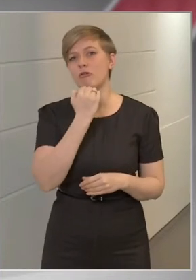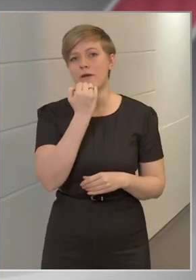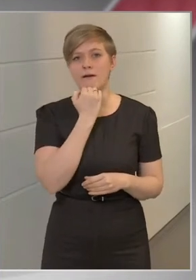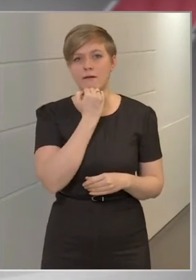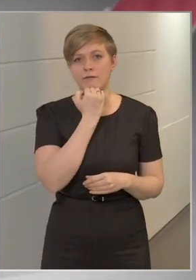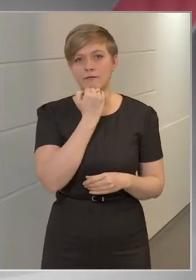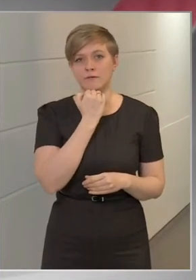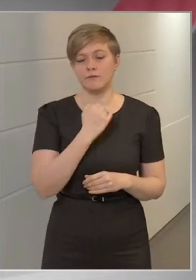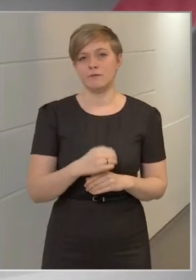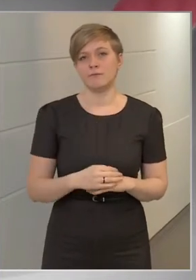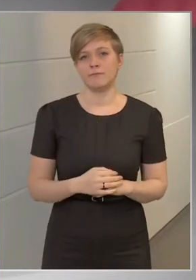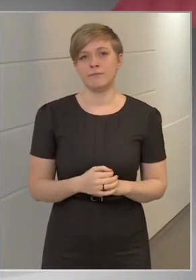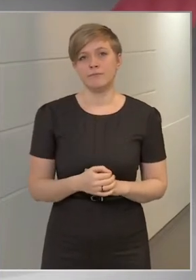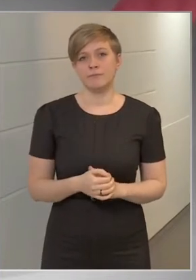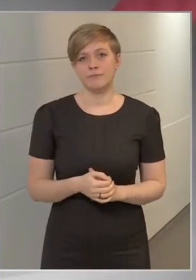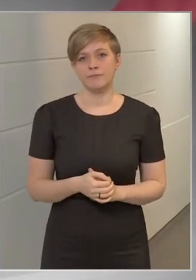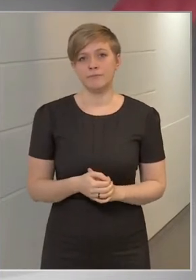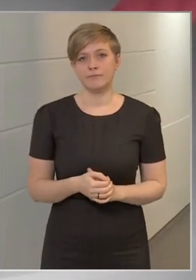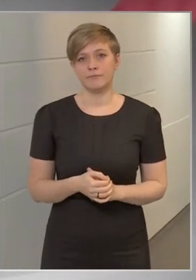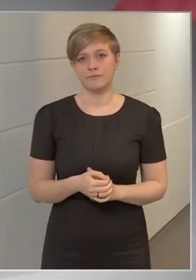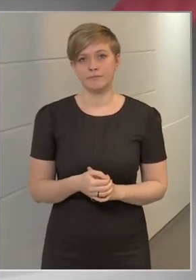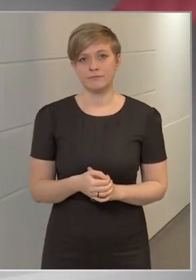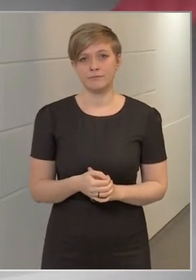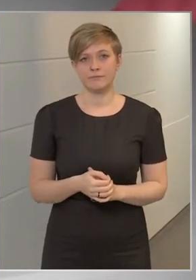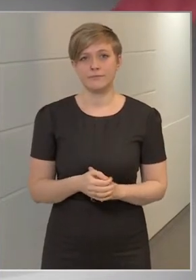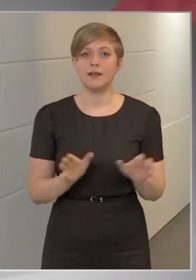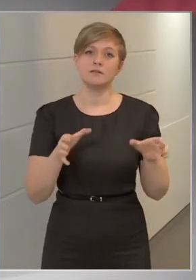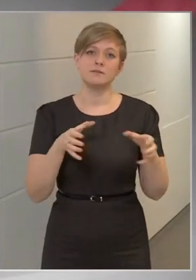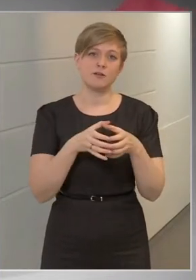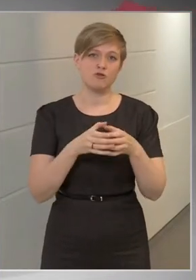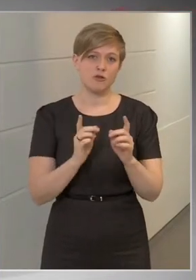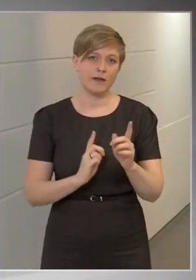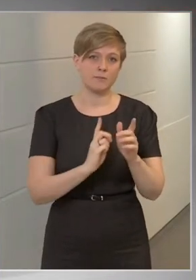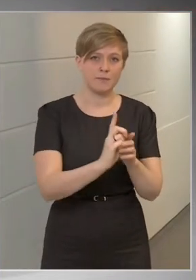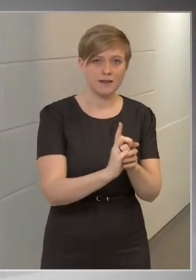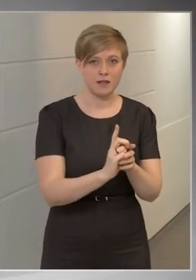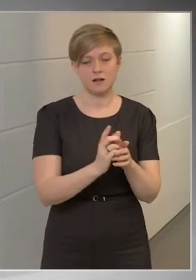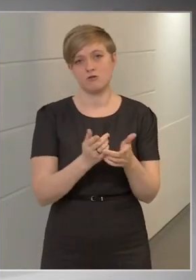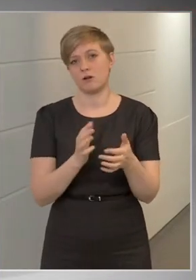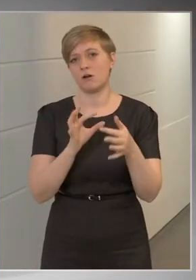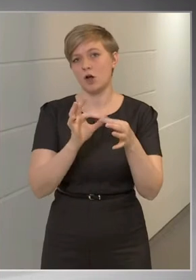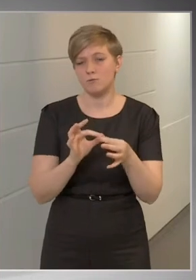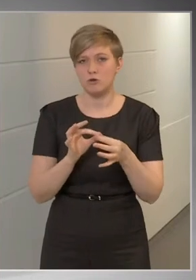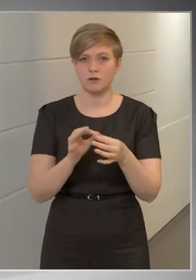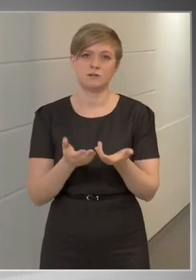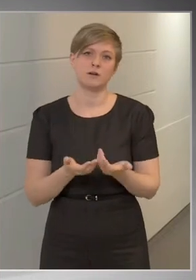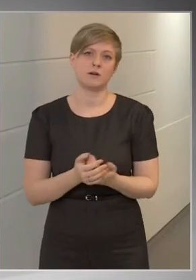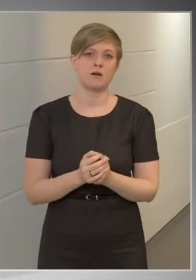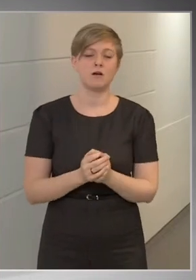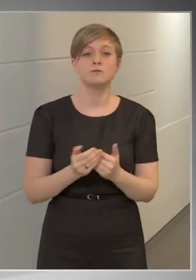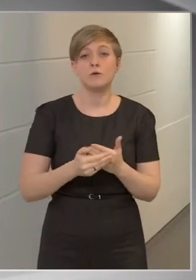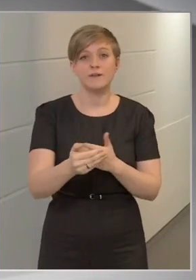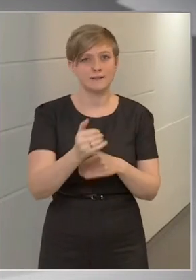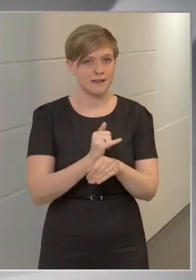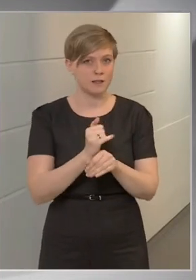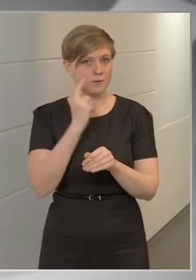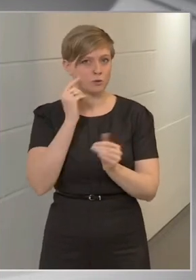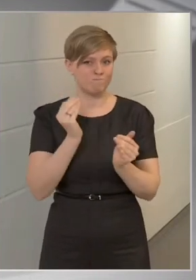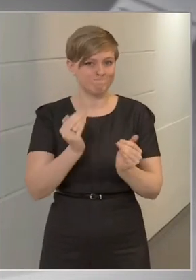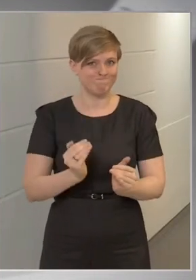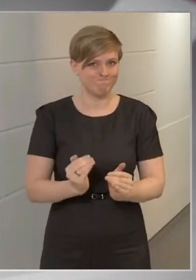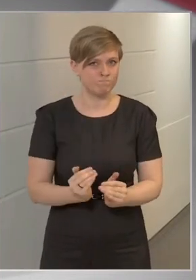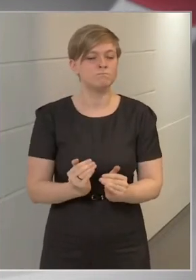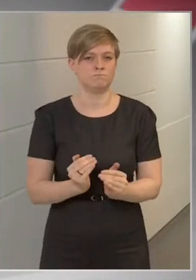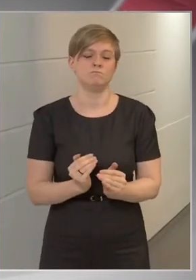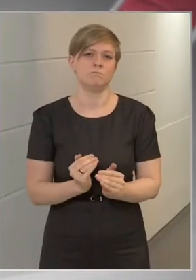társasági megjelenésüket, kapcsolataikat a következő hetekben mérsékálni tudják,